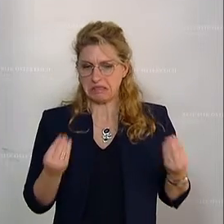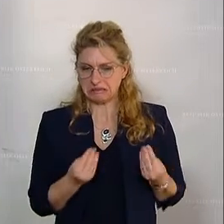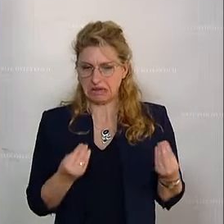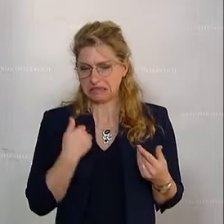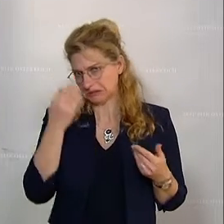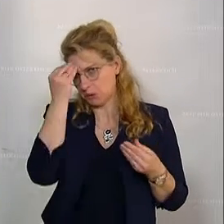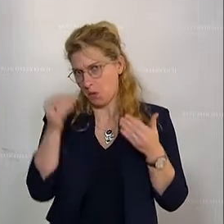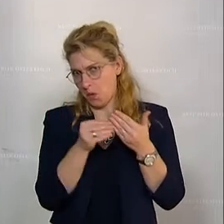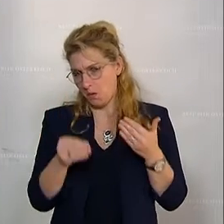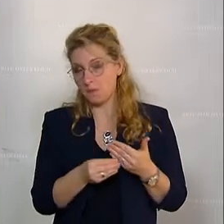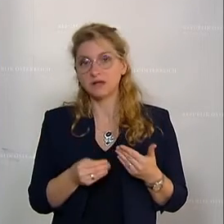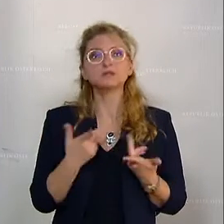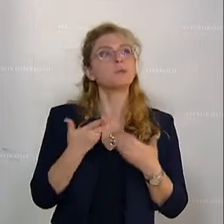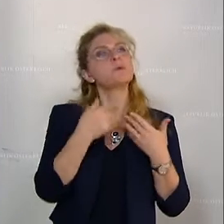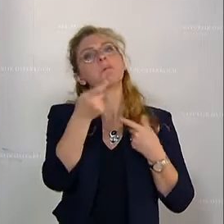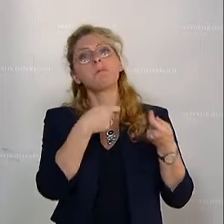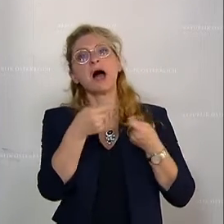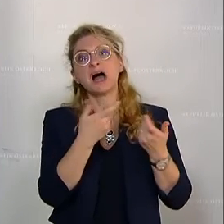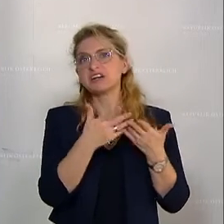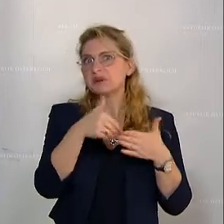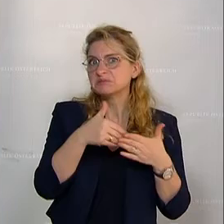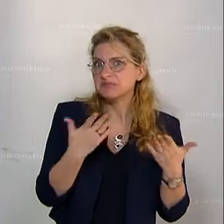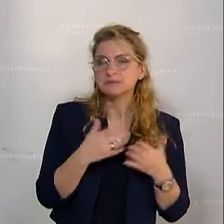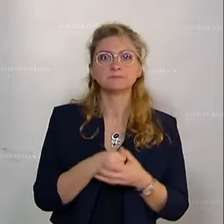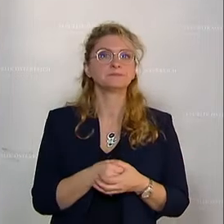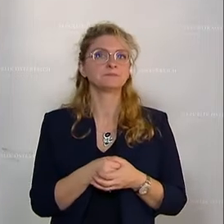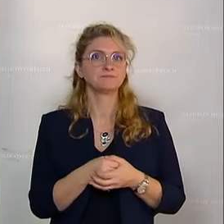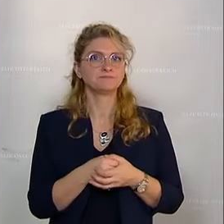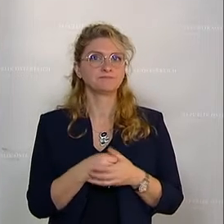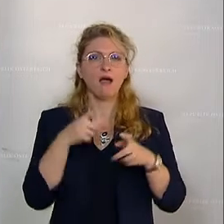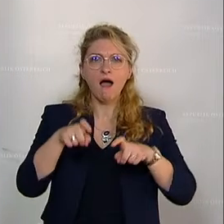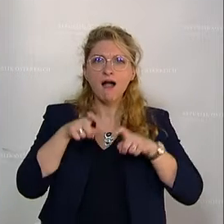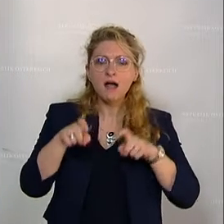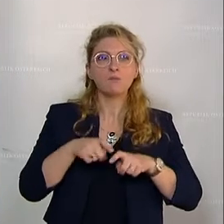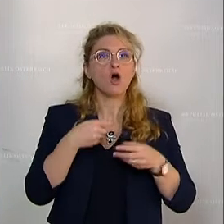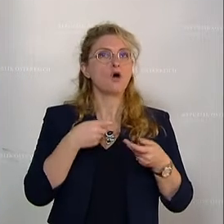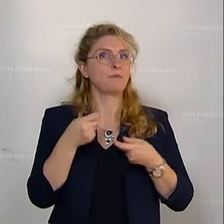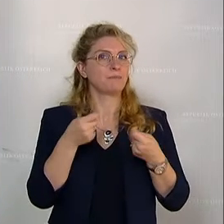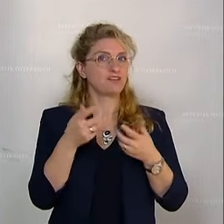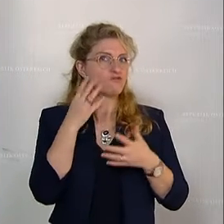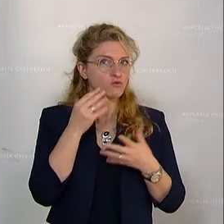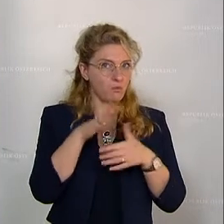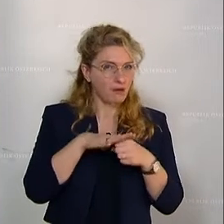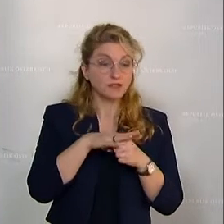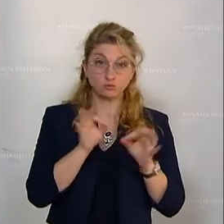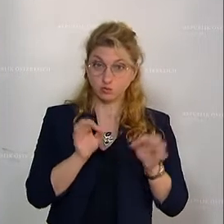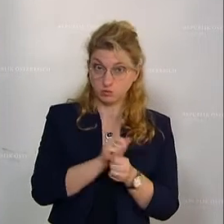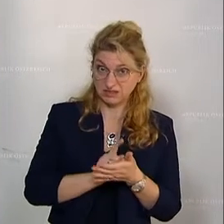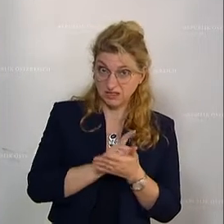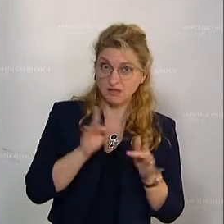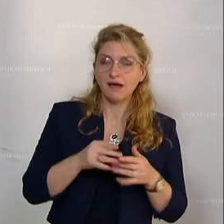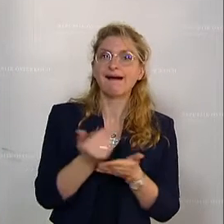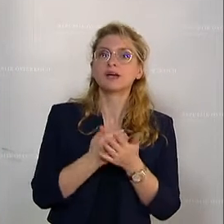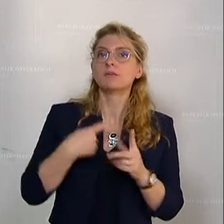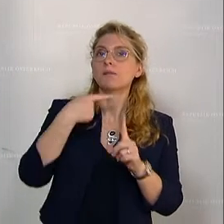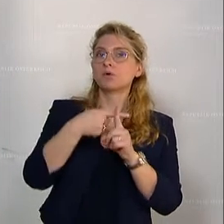sich auf den Märkten tut. Das eine ist, dass der Marktfruchtbereich, der Ackerbau, eine relativ gute Zeit hat, mit einem Einkommensplus